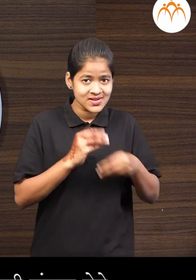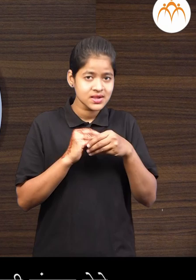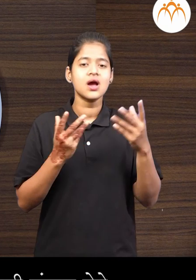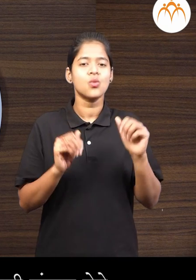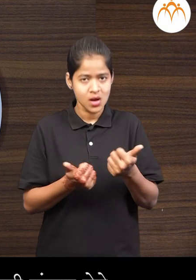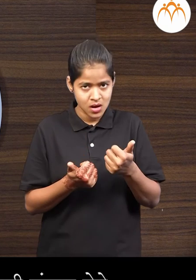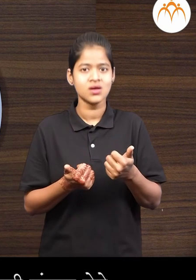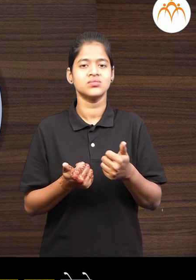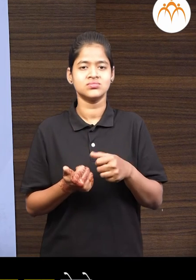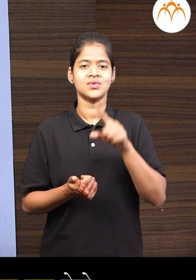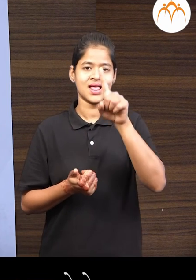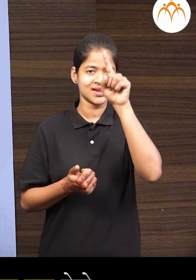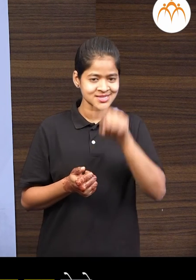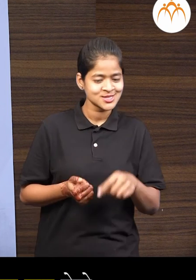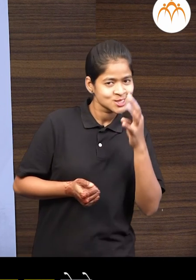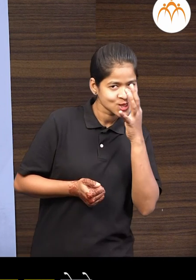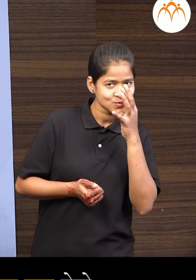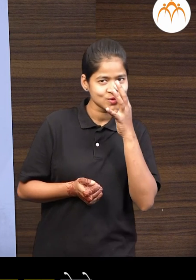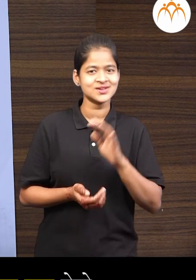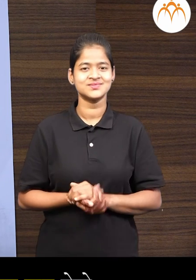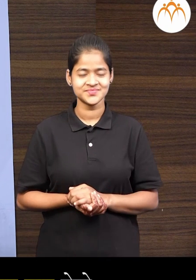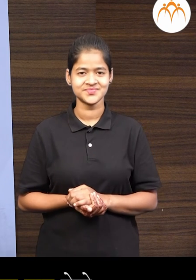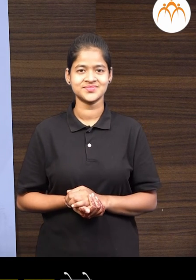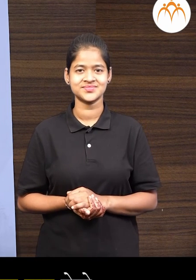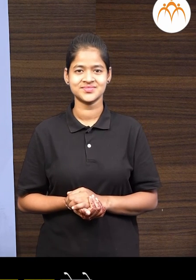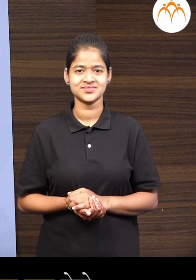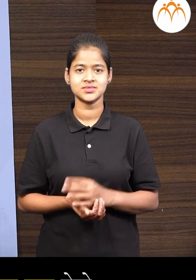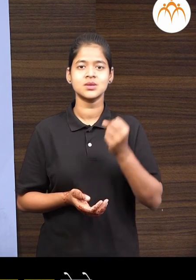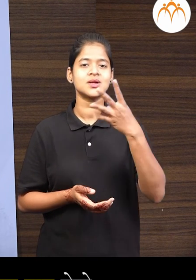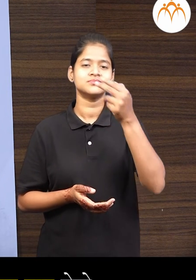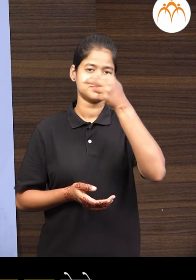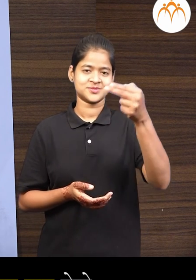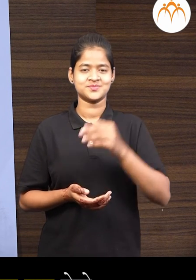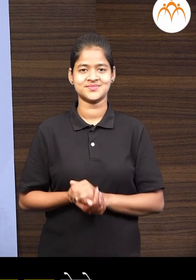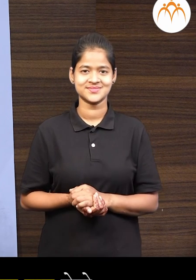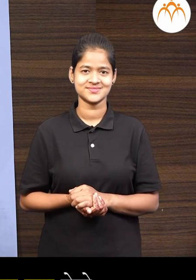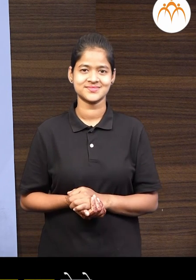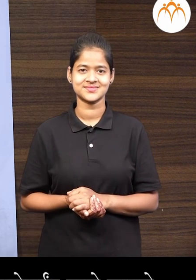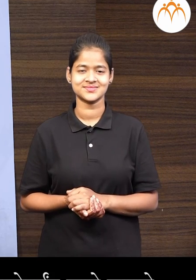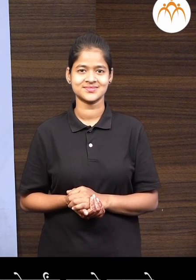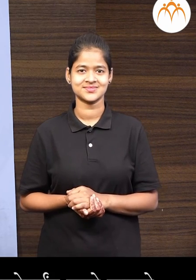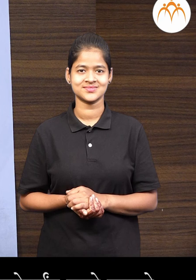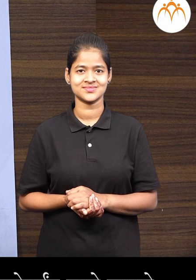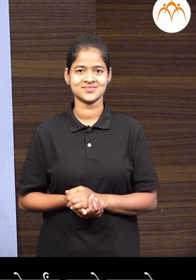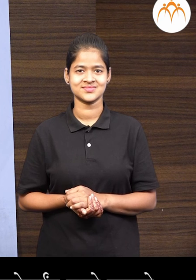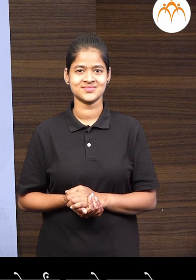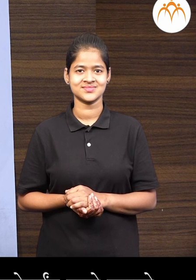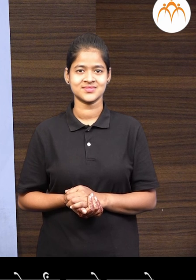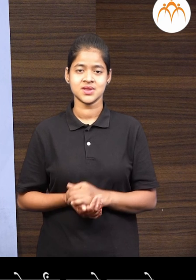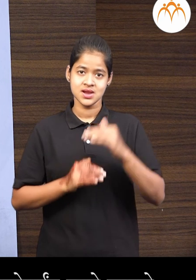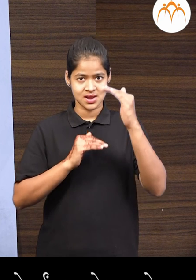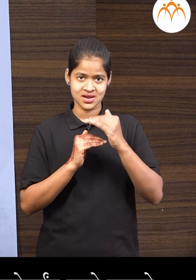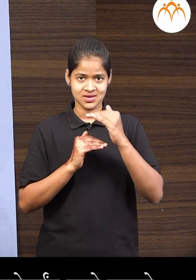यते. एक ते नव अंक क्रमानी लिहले आज सड़ता क्रम यतो. सड़त्या क्रमात